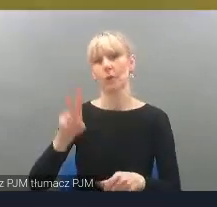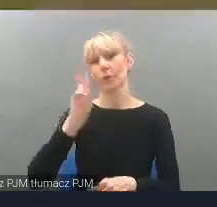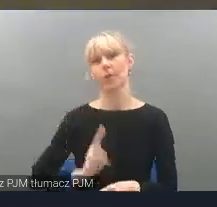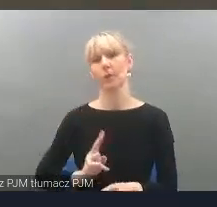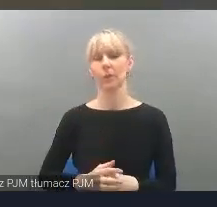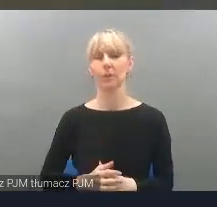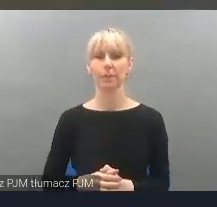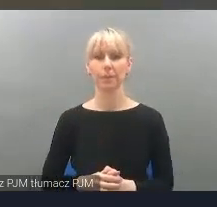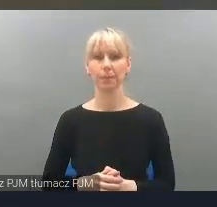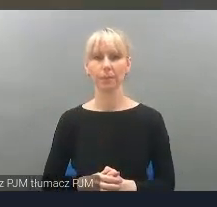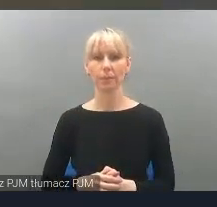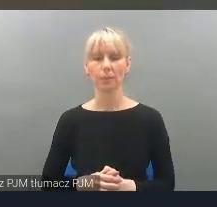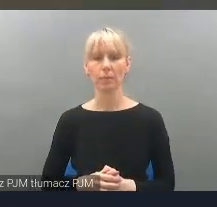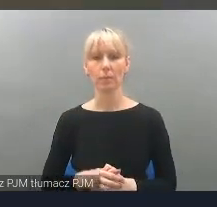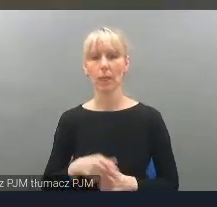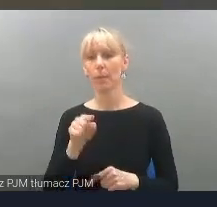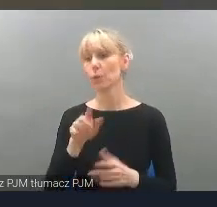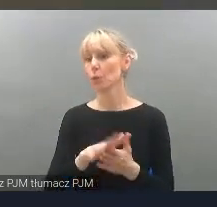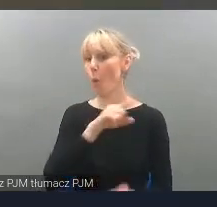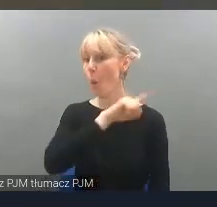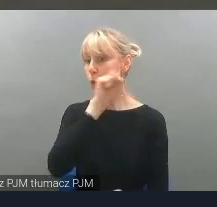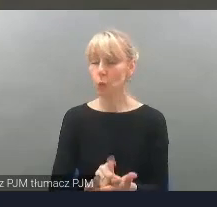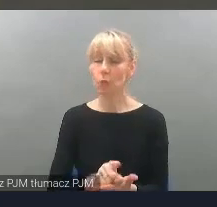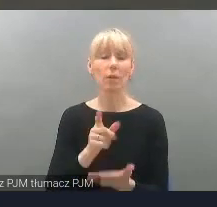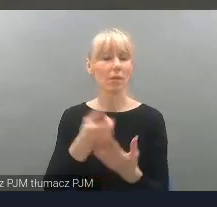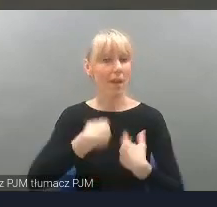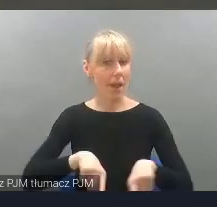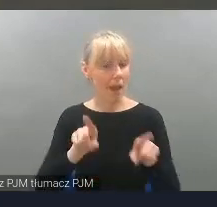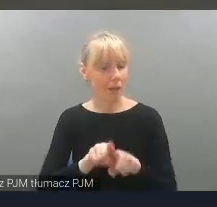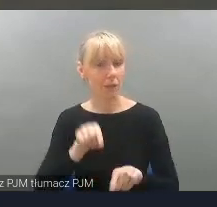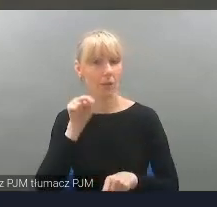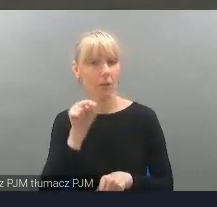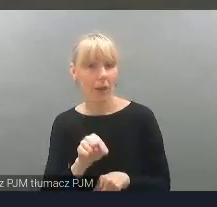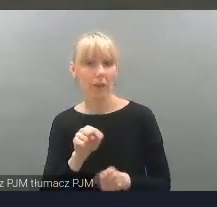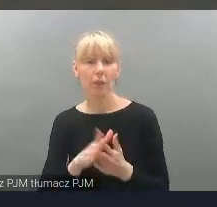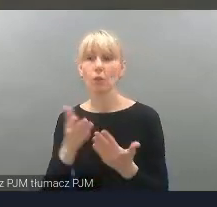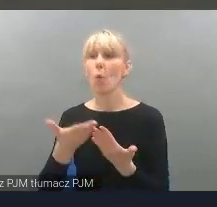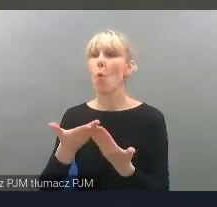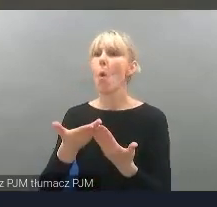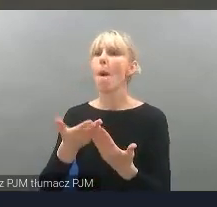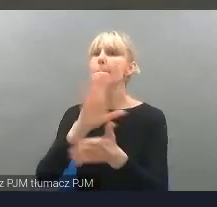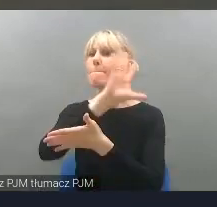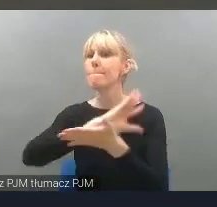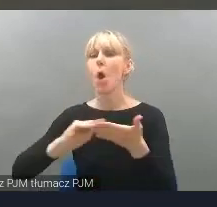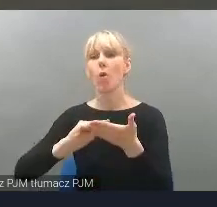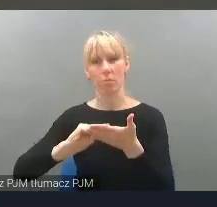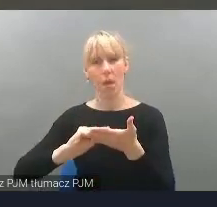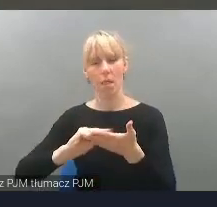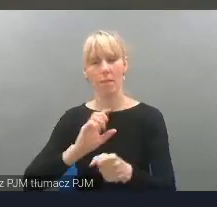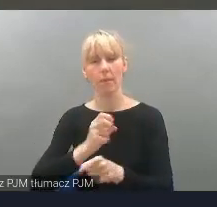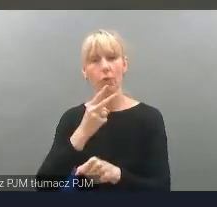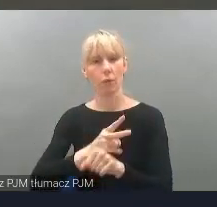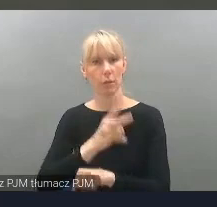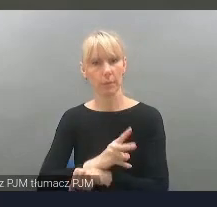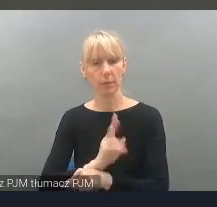Aby skutecznie realizować dostępność, stworzyliśmy model wdrażania dostępności. Ważne są w nim trzy